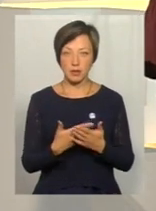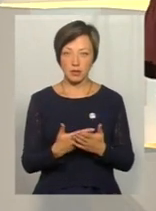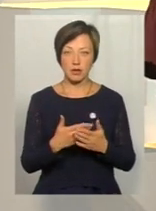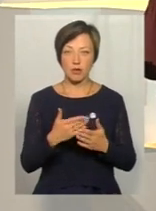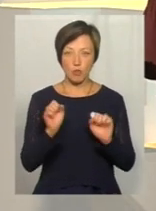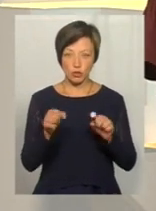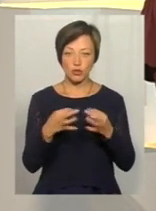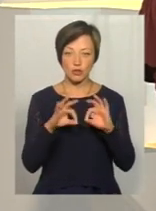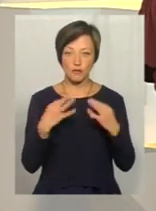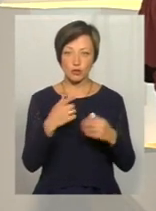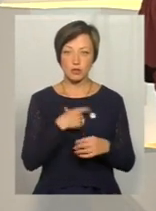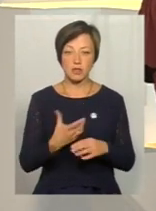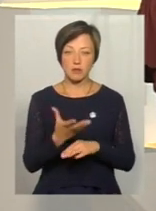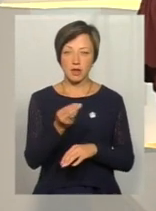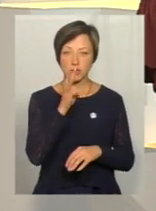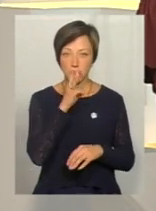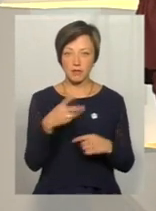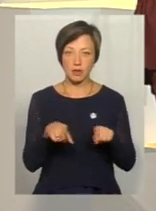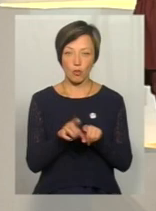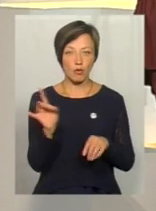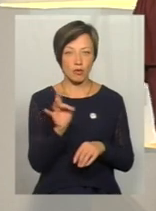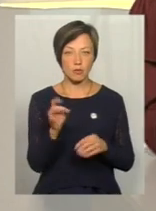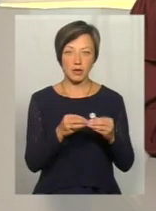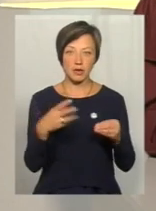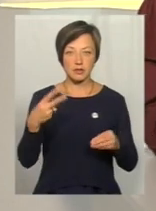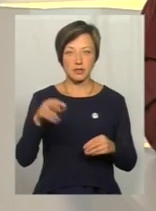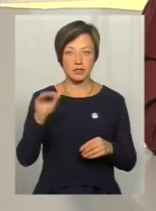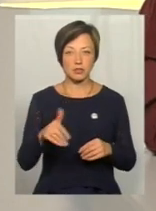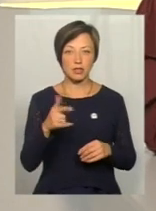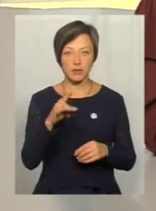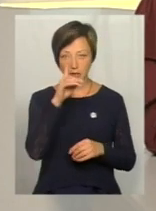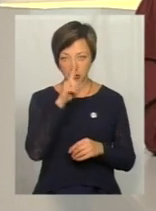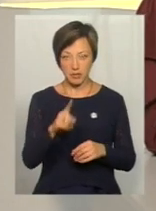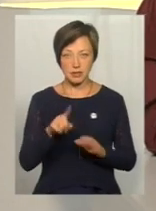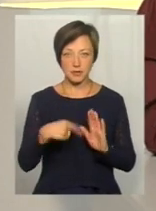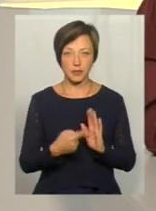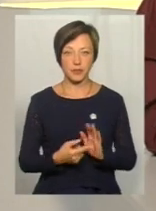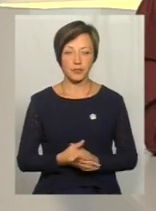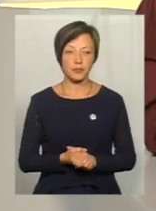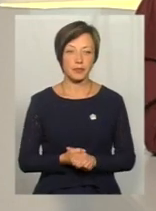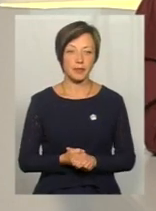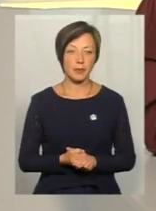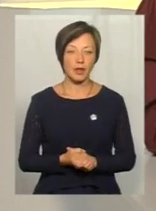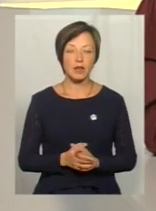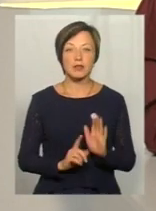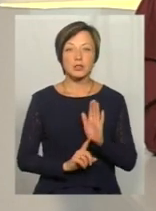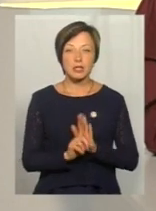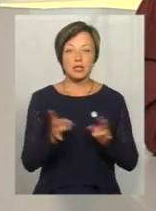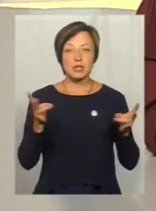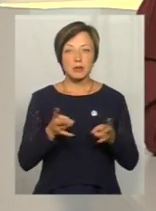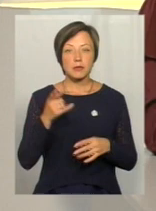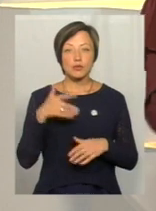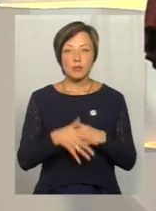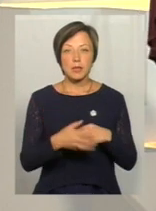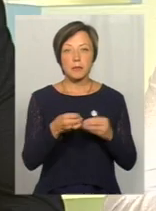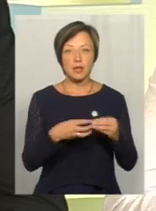можете дозволити собі сплачувати зарплату в такому розмірі, там 15-20 тисяч гривень на місяць? Ну, спочатку треба розуміти, що